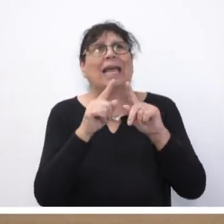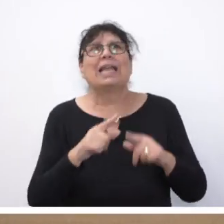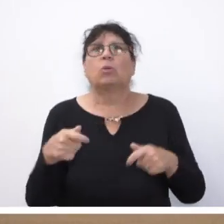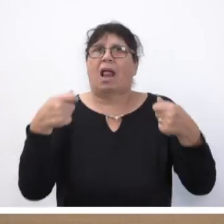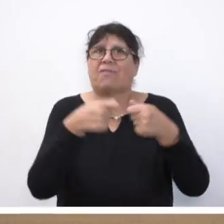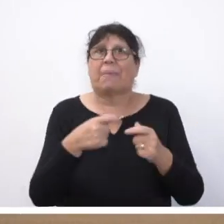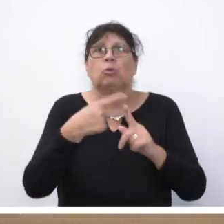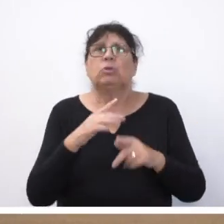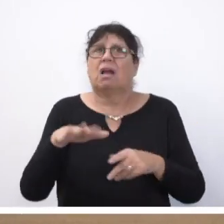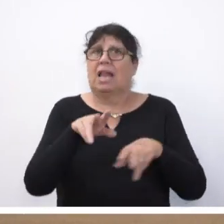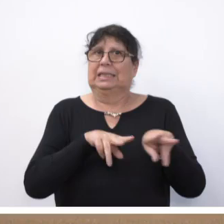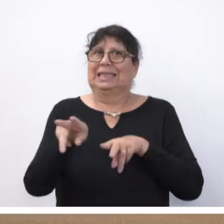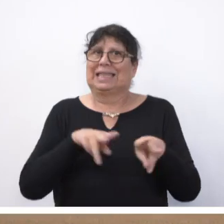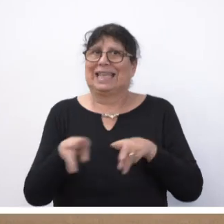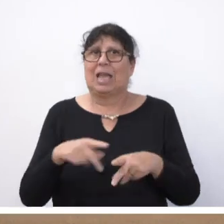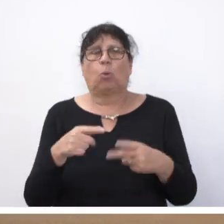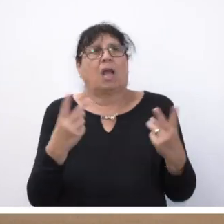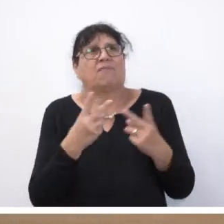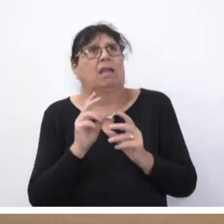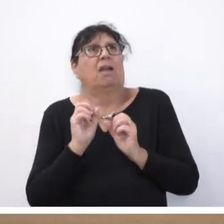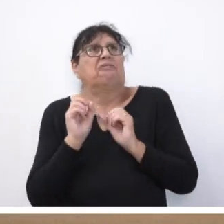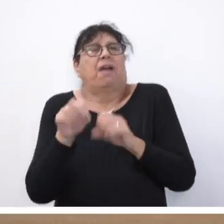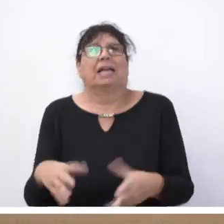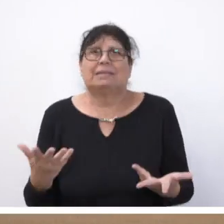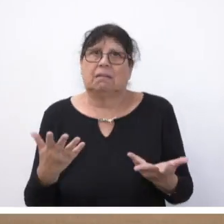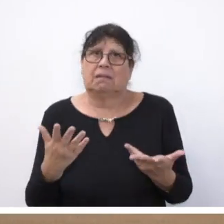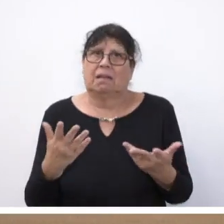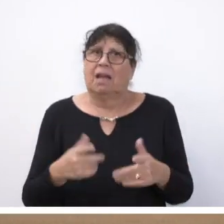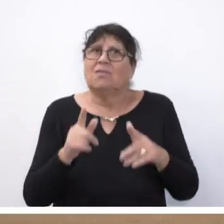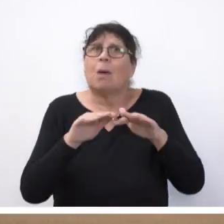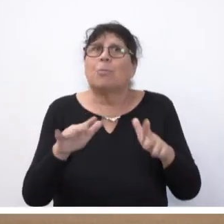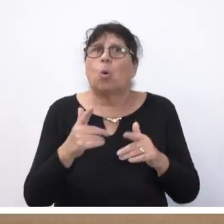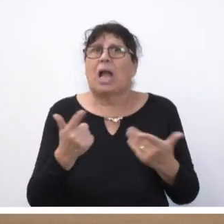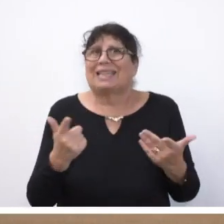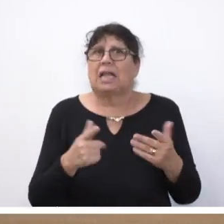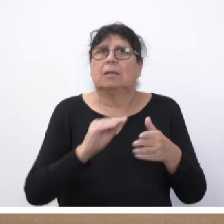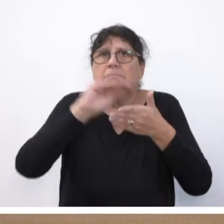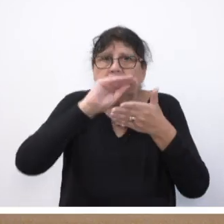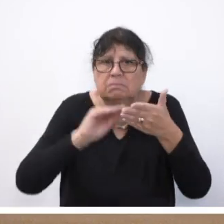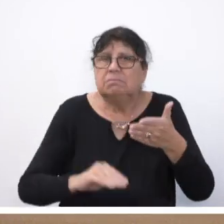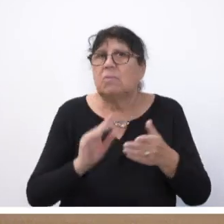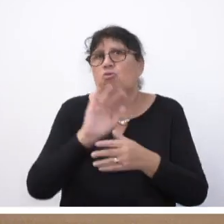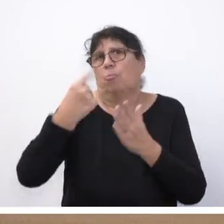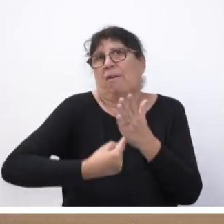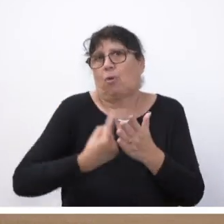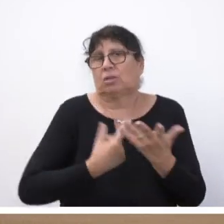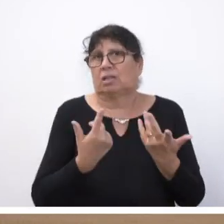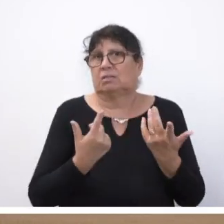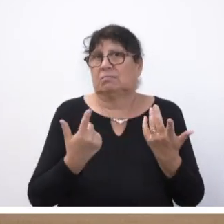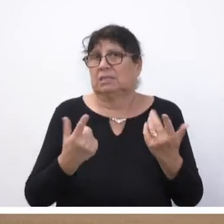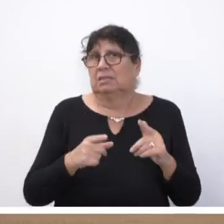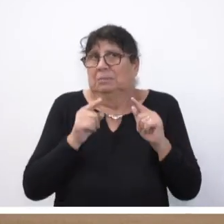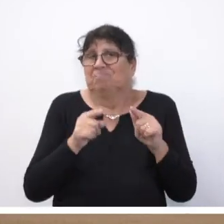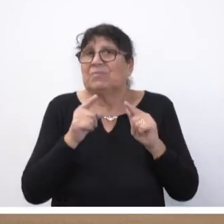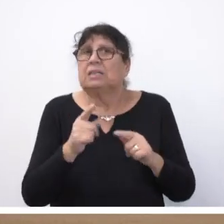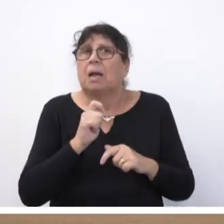Landesregierung ein Stück weit im Stich gelassen und von bürokratischen Hürden überfordert. Landrat Sören Meng bestreitet zwar gegenüber den